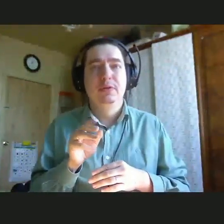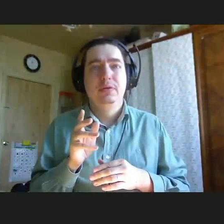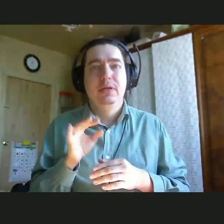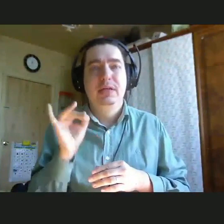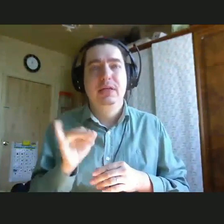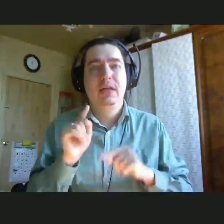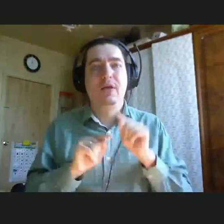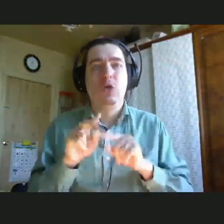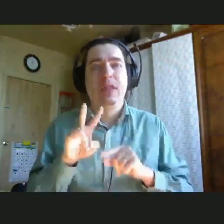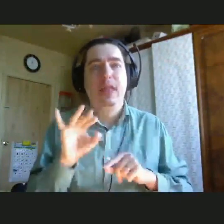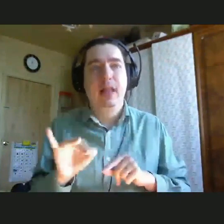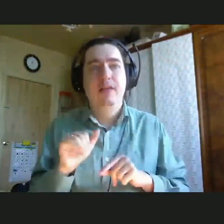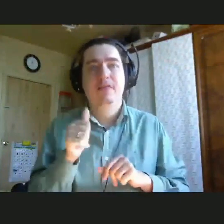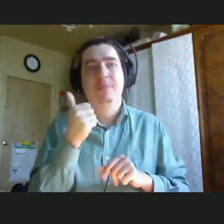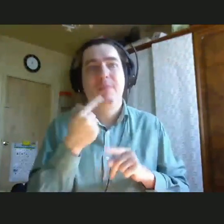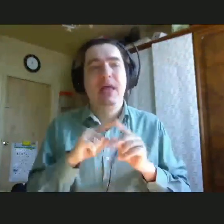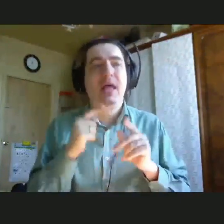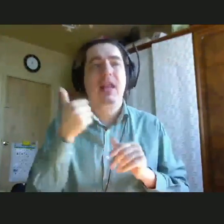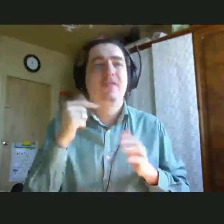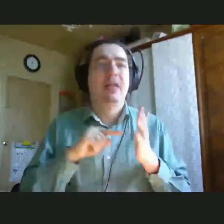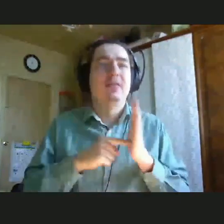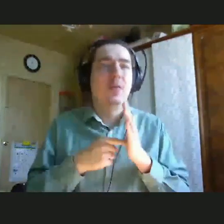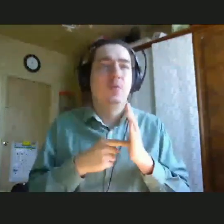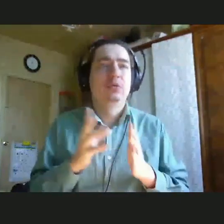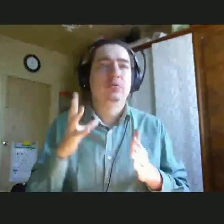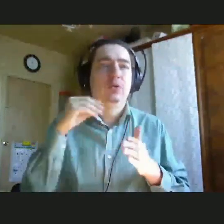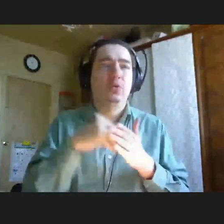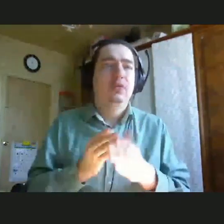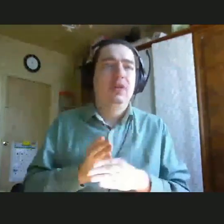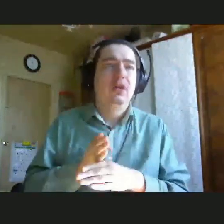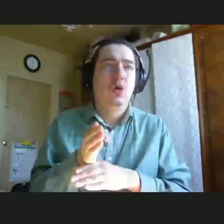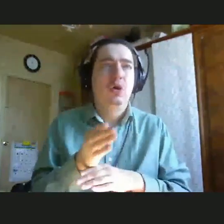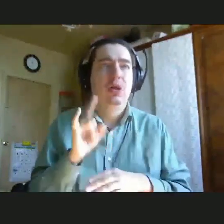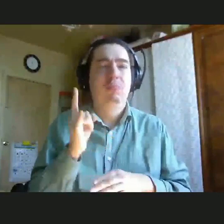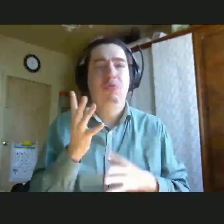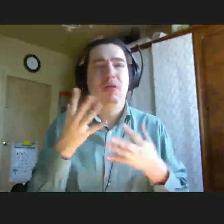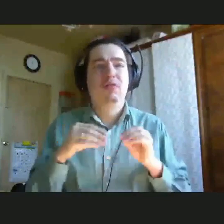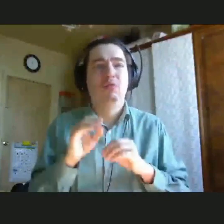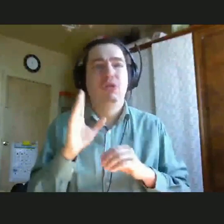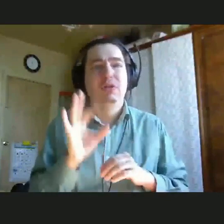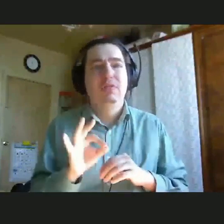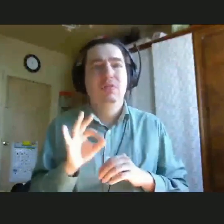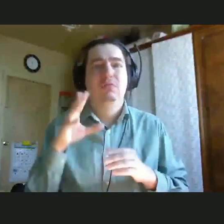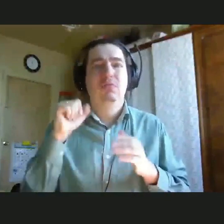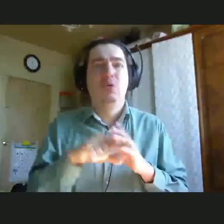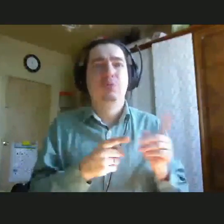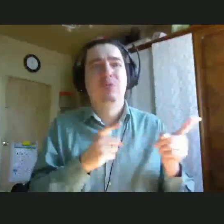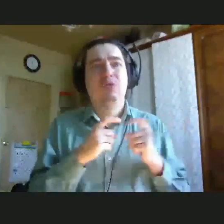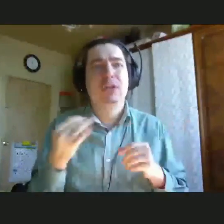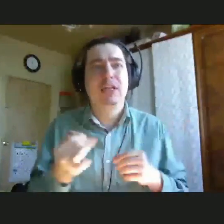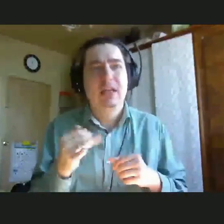И родители – это первая точка, по сути, входа ребенка в общество. Они могут привить ему интересы, они могут привить ему